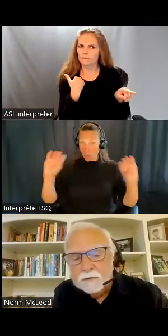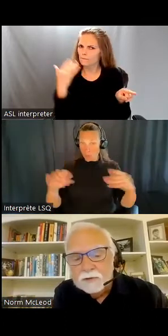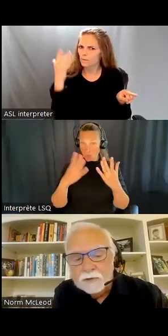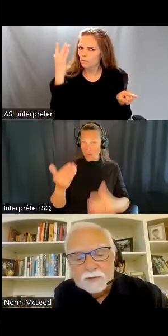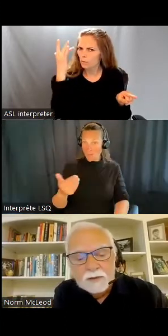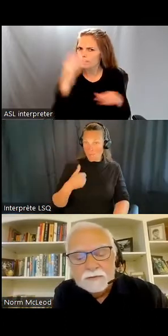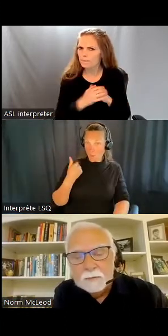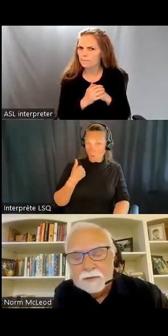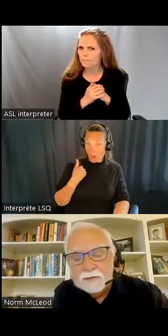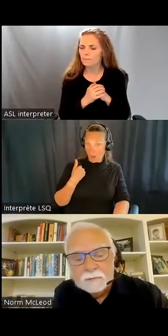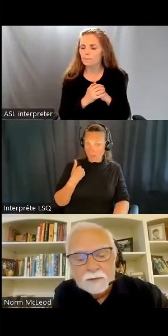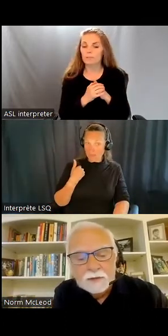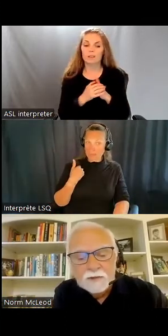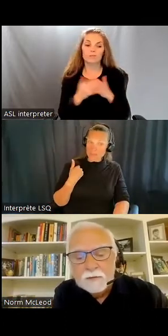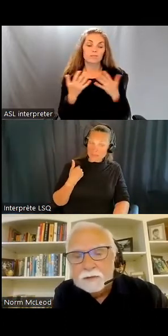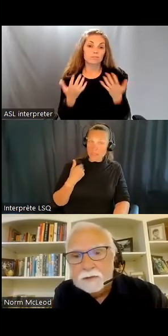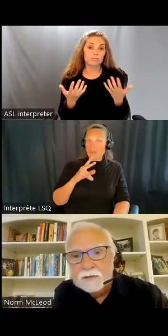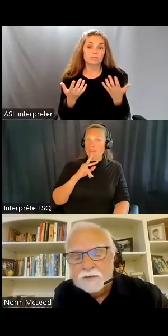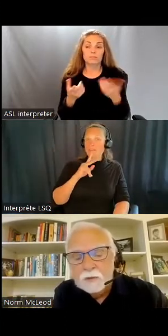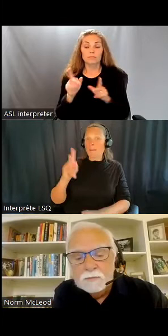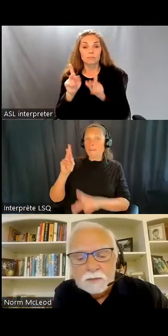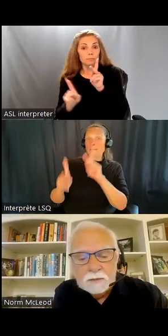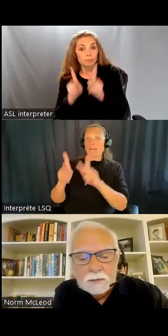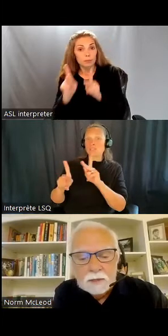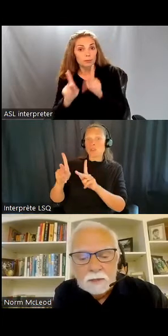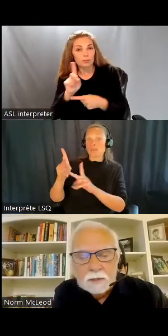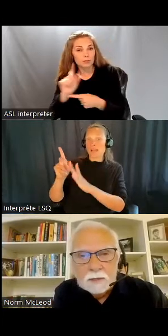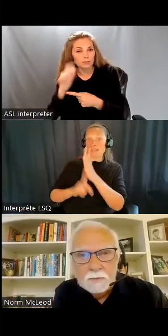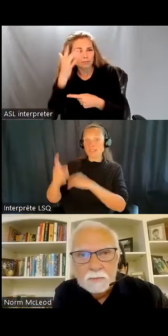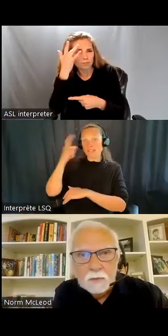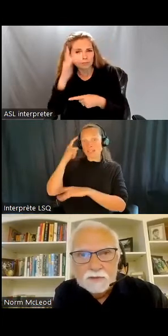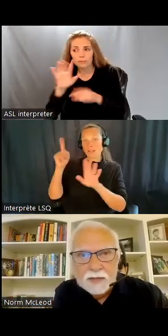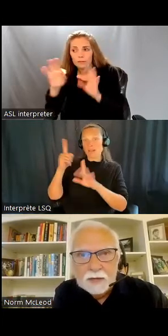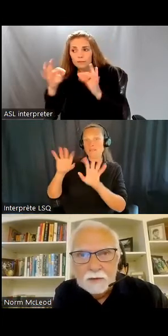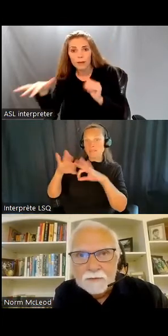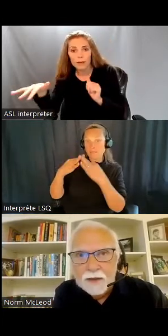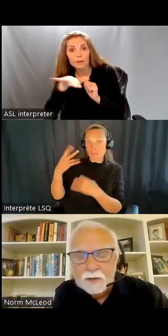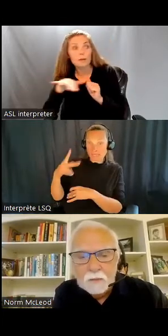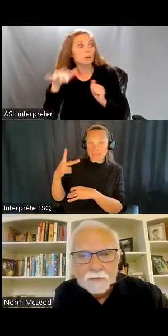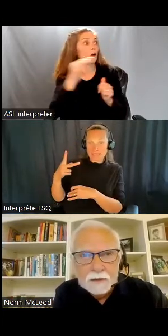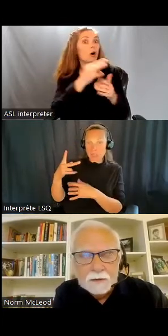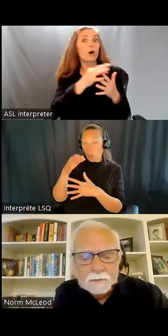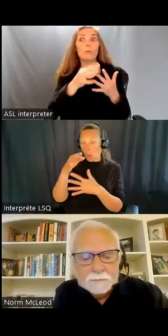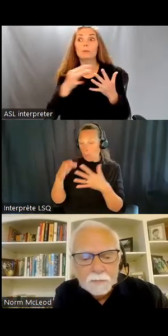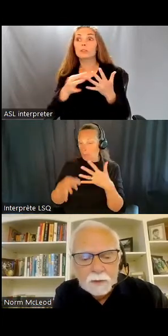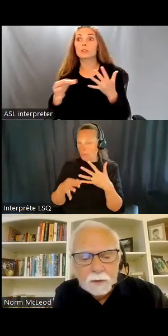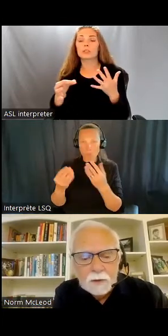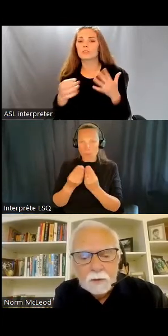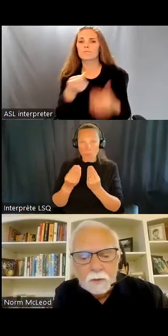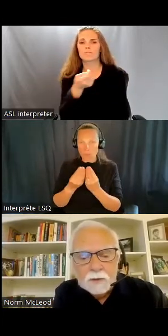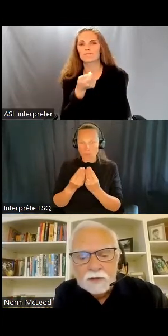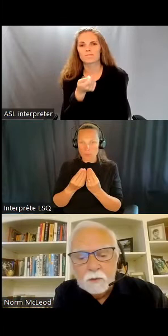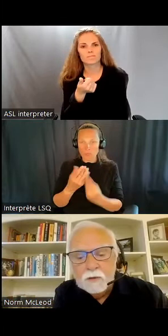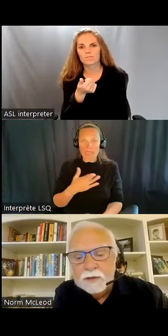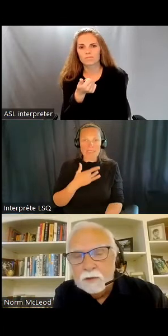Il n'y a pas beaucoup d'options pour les personnes et les familles. On part souvent du principe que les personnes resteront à jamais